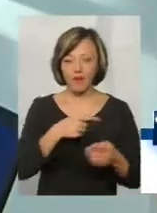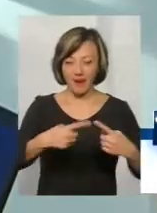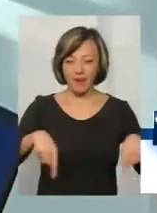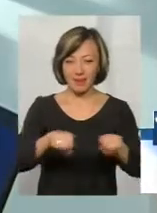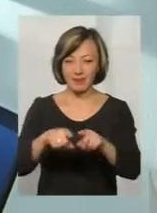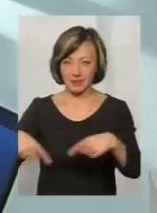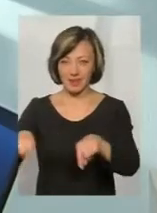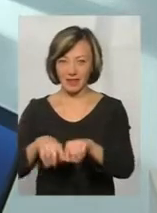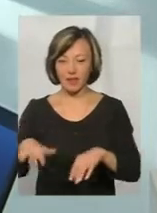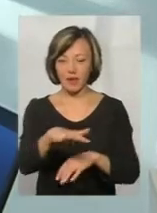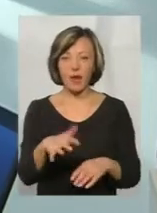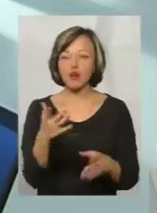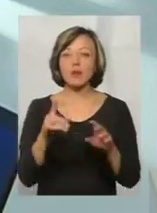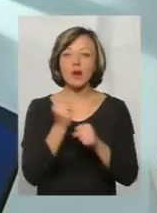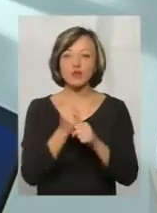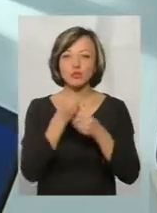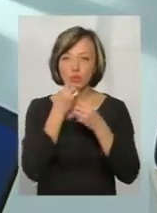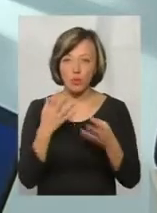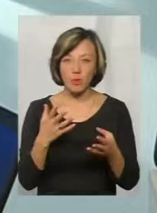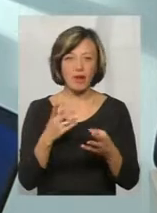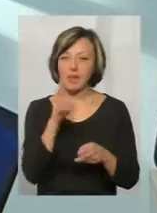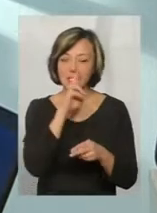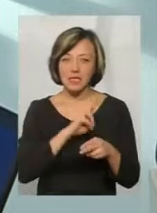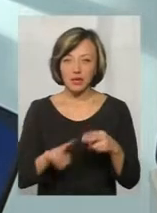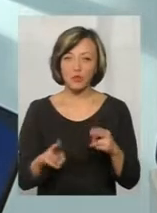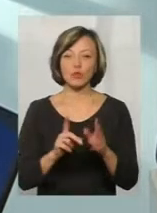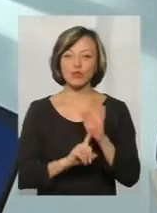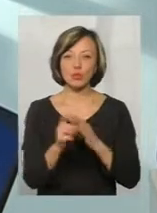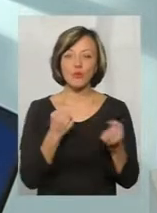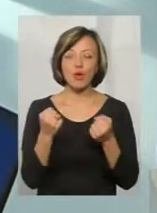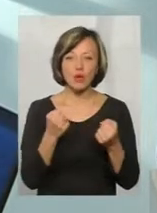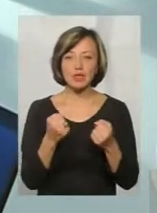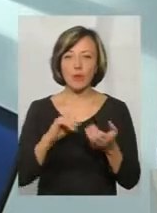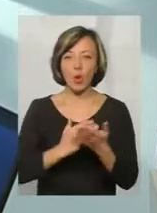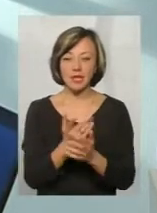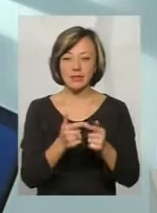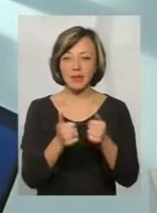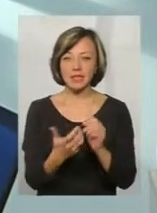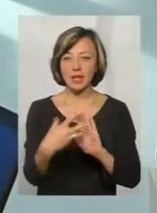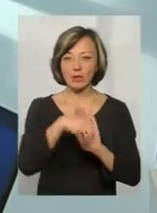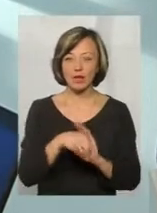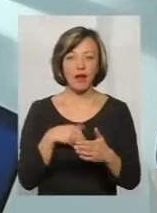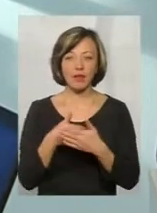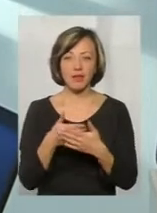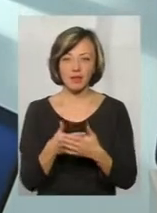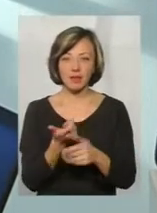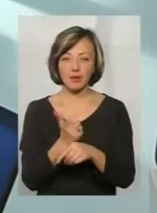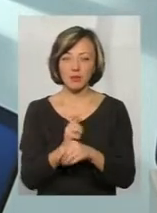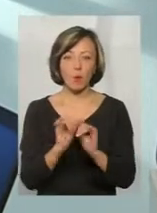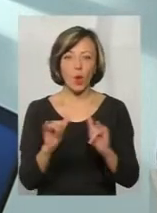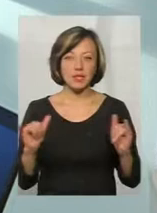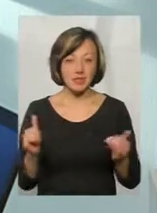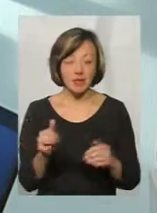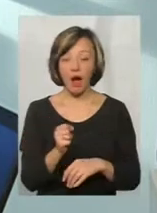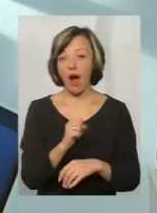нікуди не зникнуть, тому що за них почнуть боратися політичні партії, яким потрібно буде залучити в свої регіональні списки найактивніших і найбільш прогресивних.